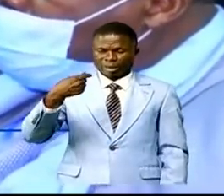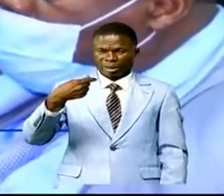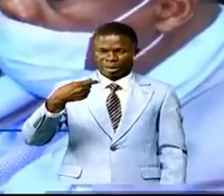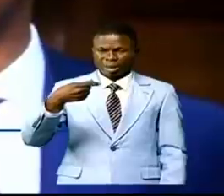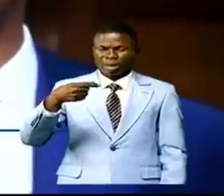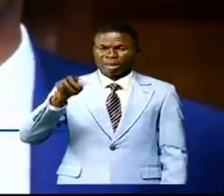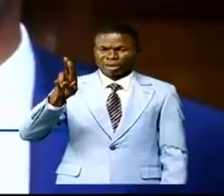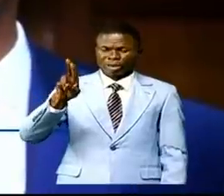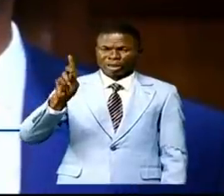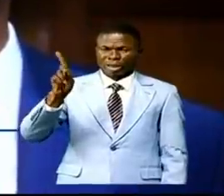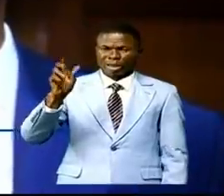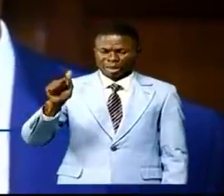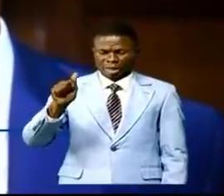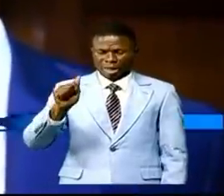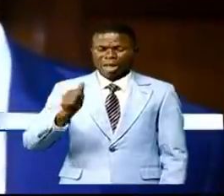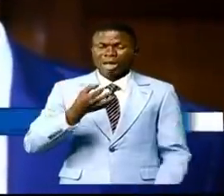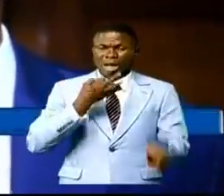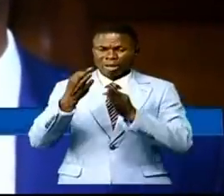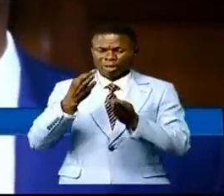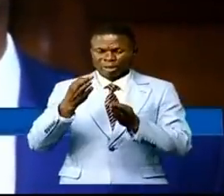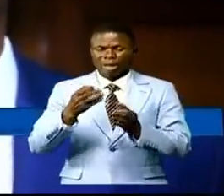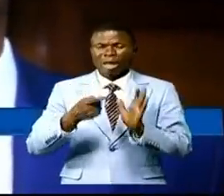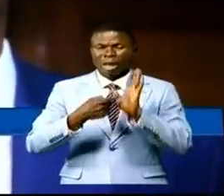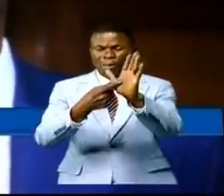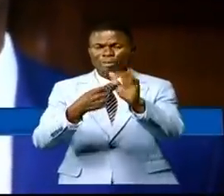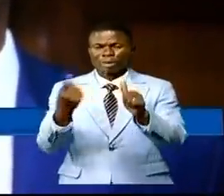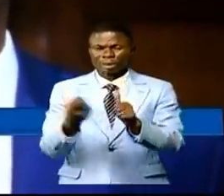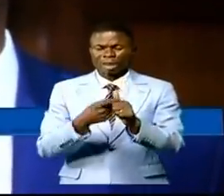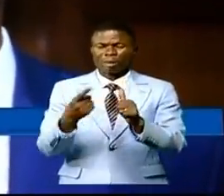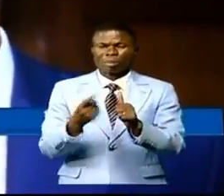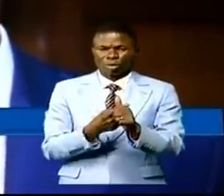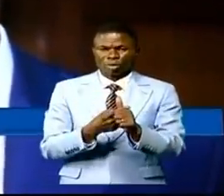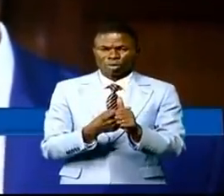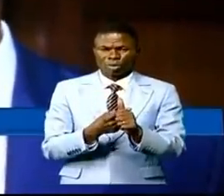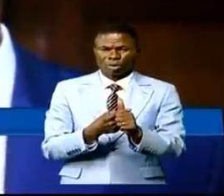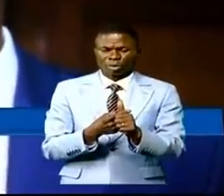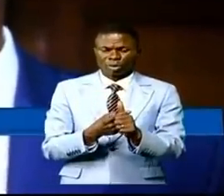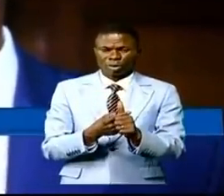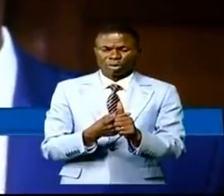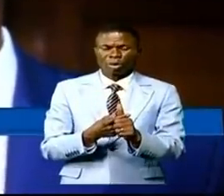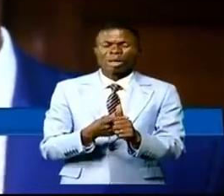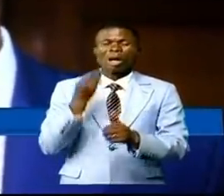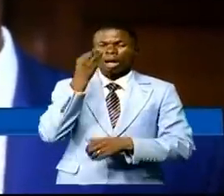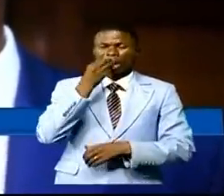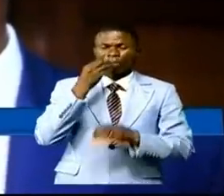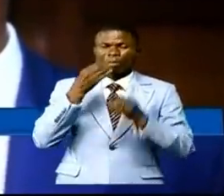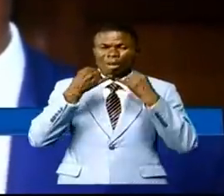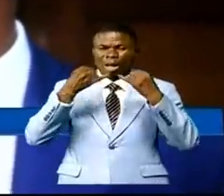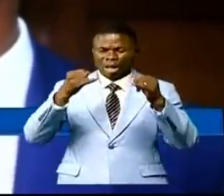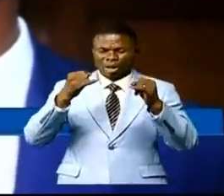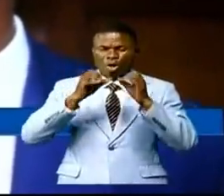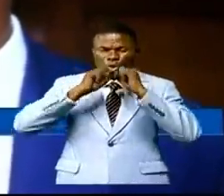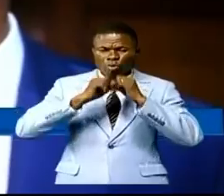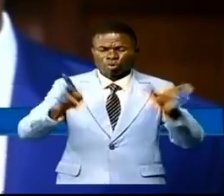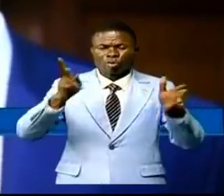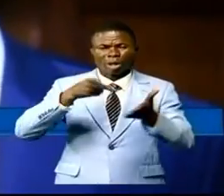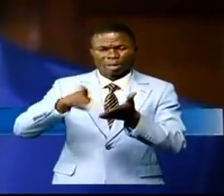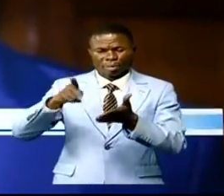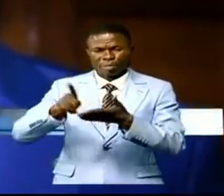Nous avons voulu leur présenter la télédéclaration et la digitalisation des paiements,